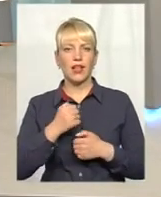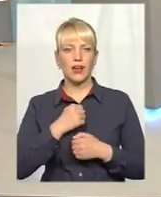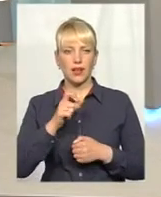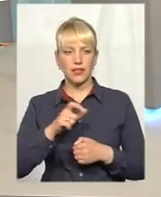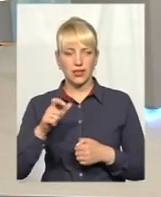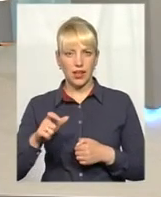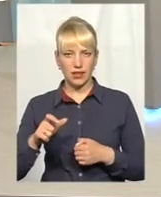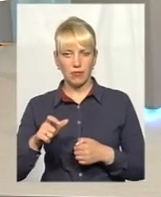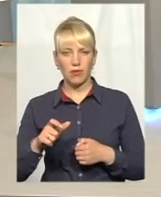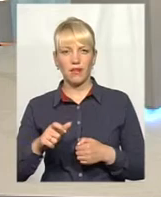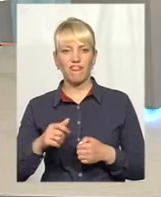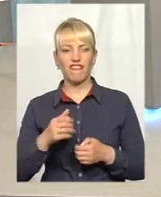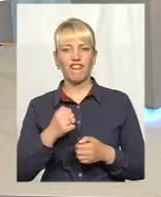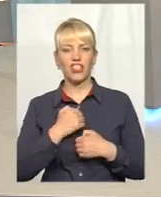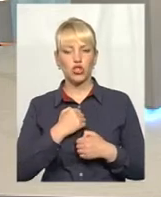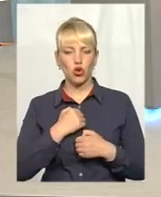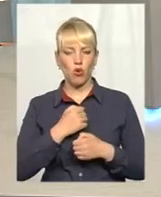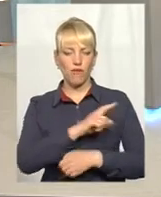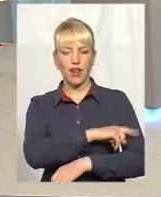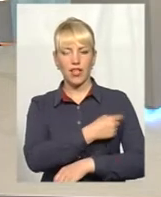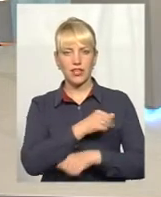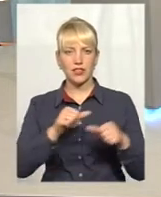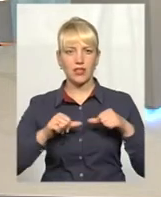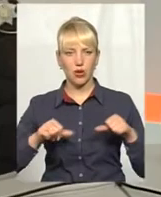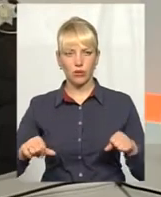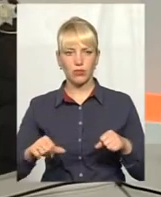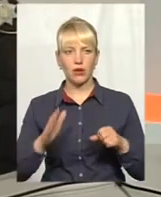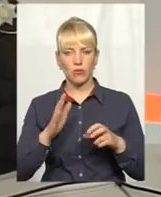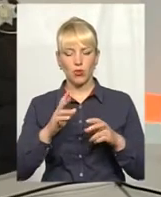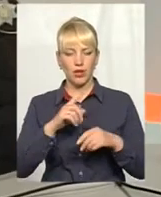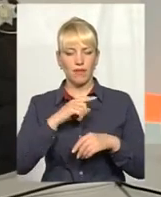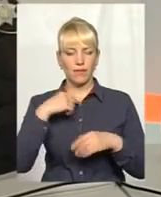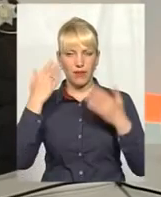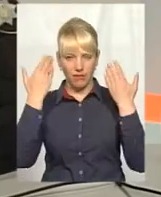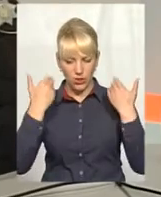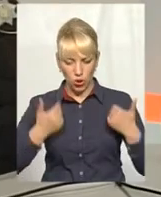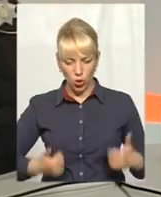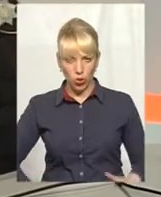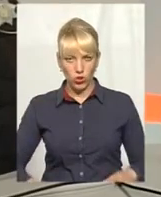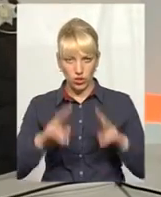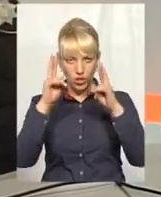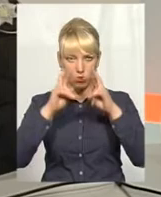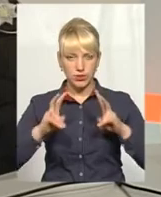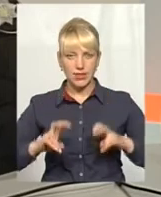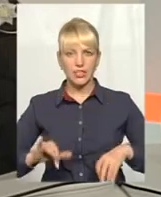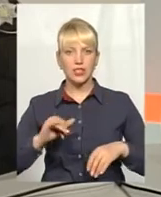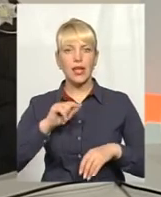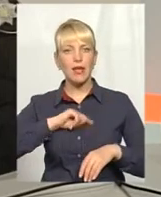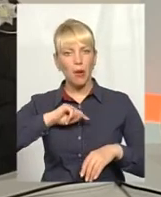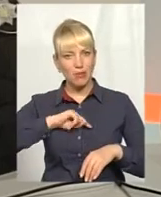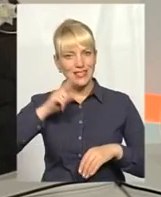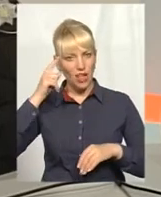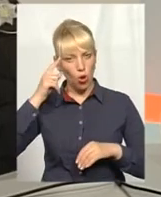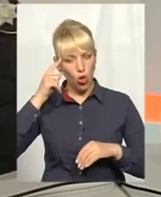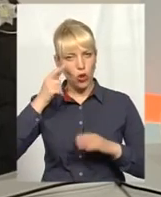складатися, можливо, так сказати, з двох етапів. Буде фізіологічне обстеження і психологічне обстеження про те, що ми з вами говоримо. Люди